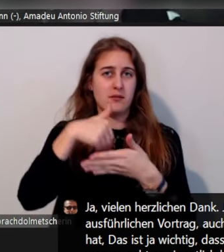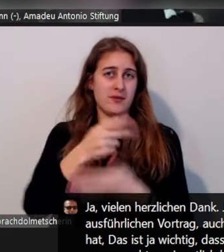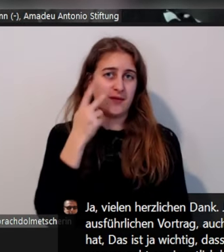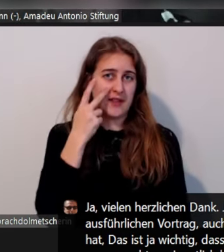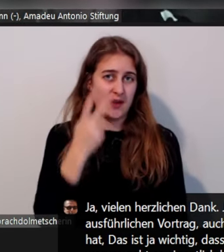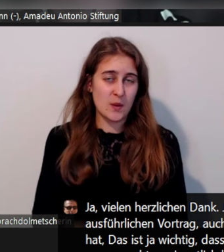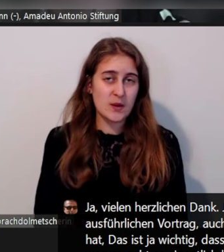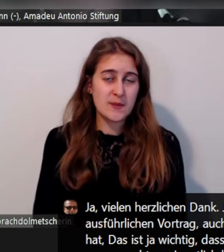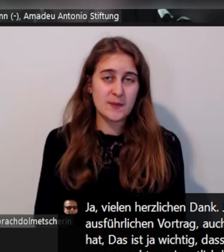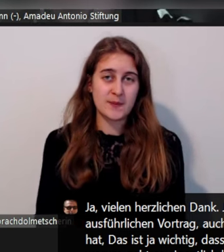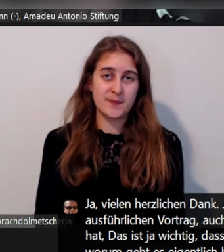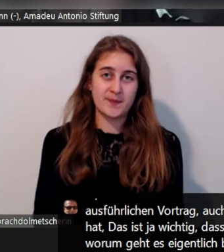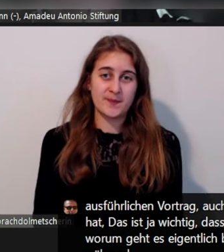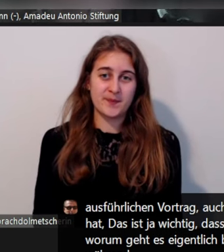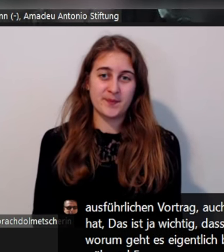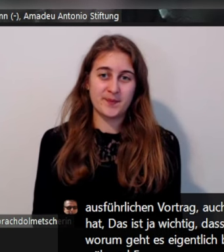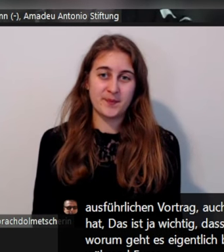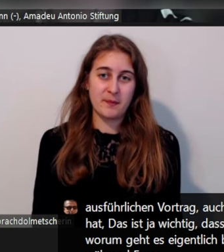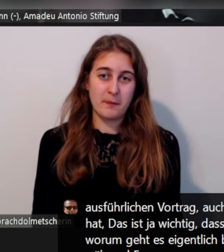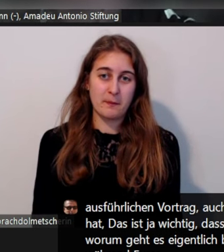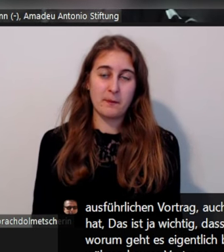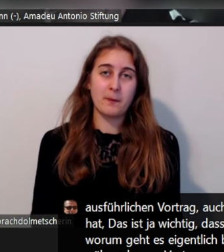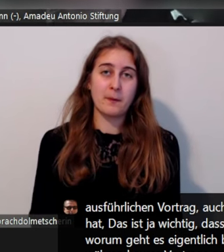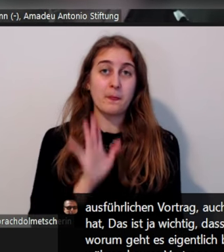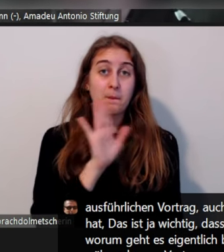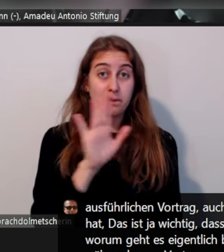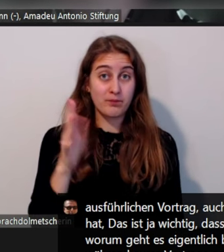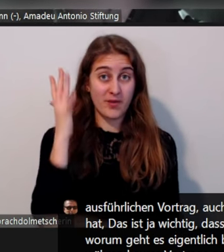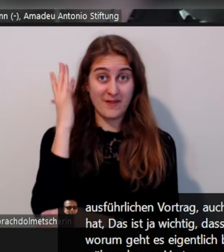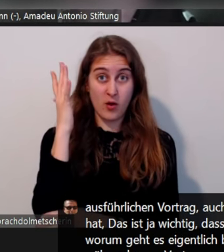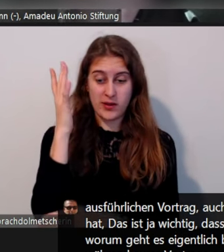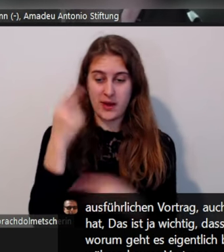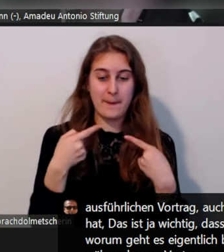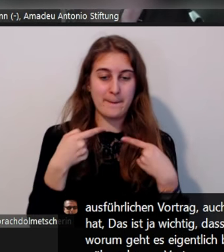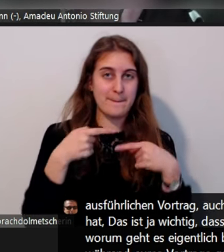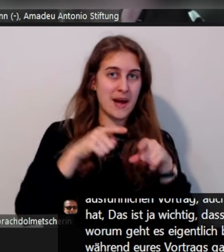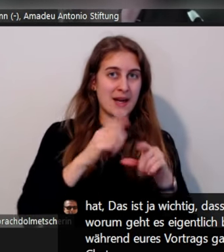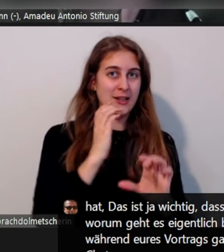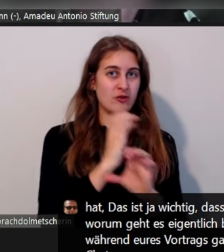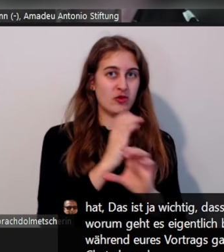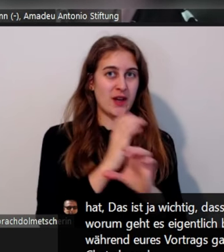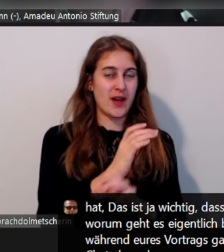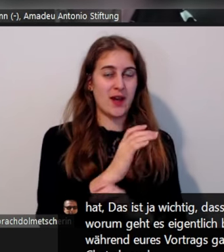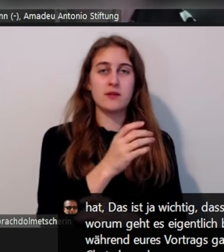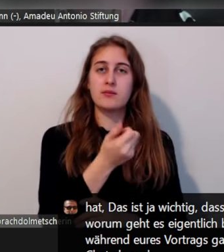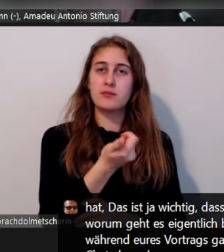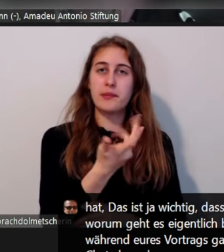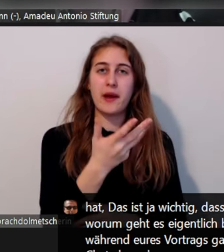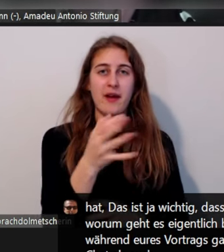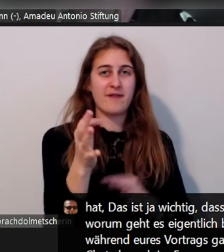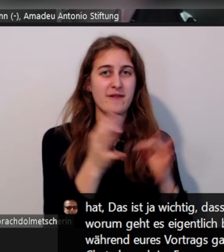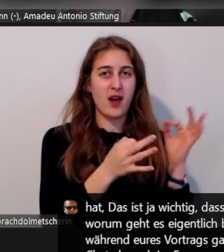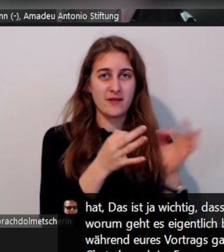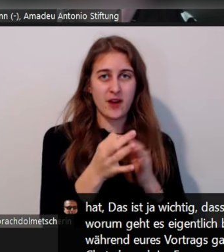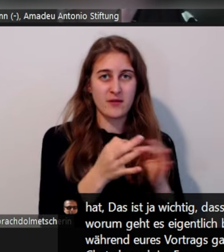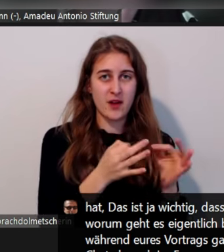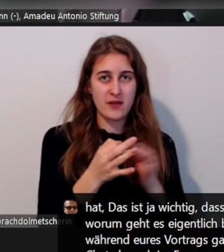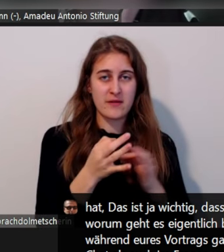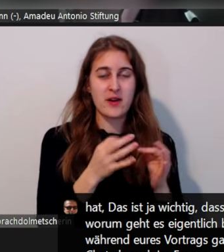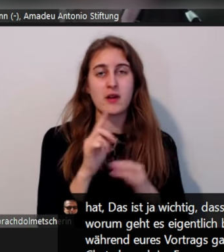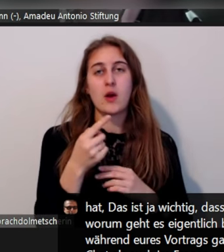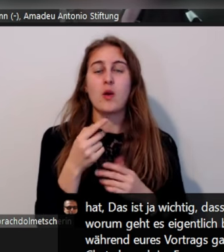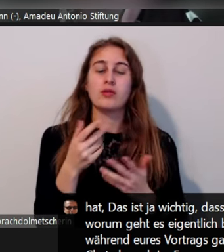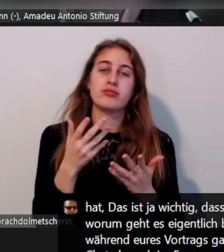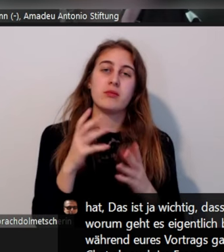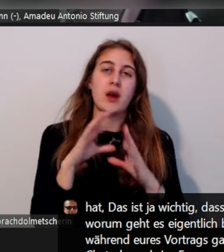Wir haben jetzt während eures Vortrags, gab es schon ein paar Nachfragen, sowohl im Chat als auch im Fragen- und Antwort-Tool. Ich möchte aber